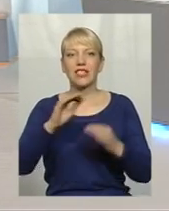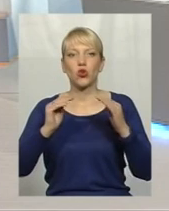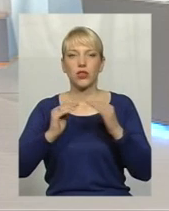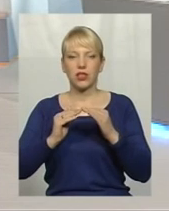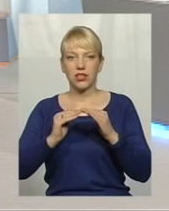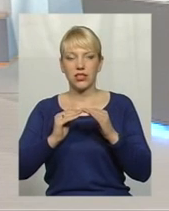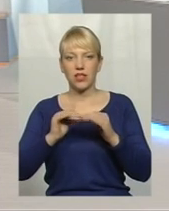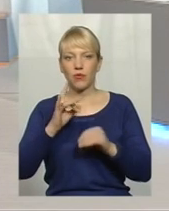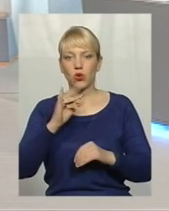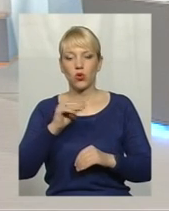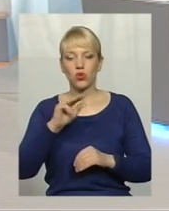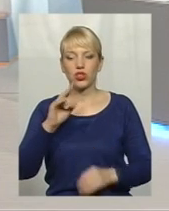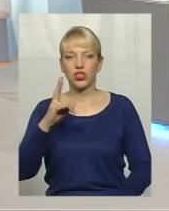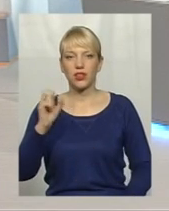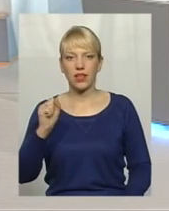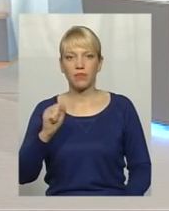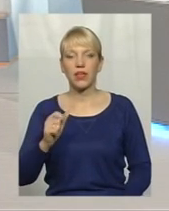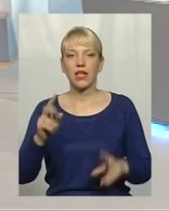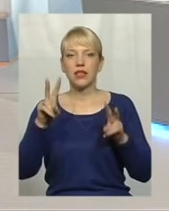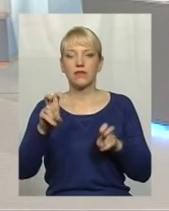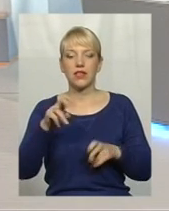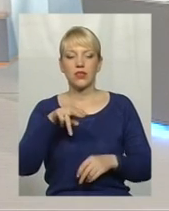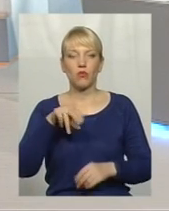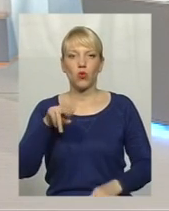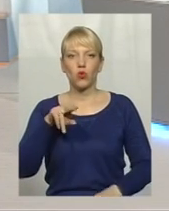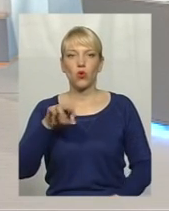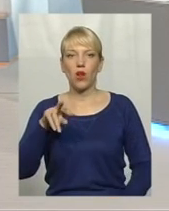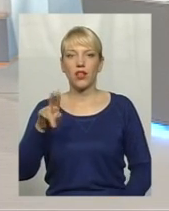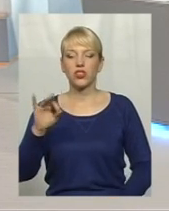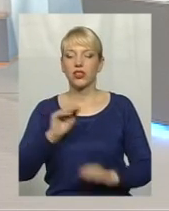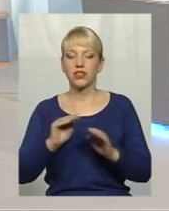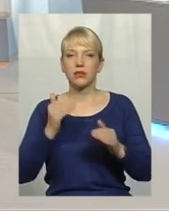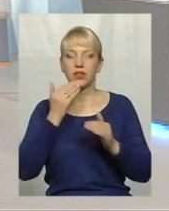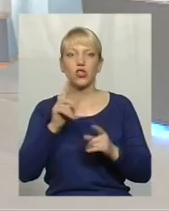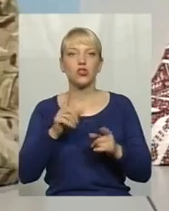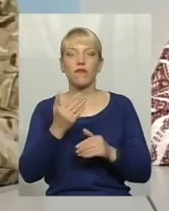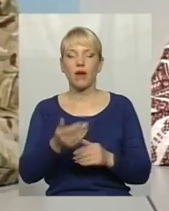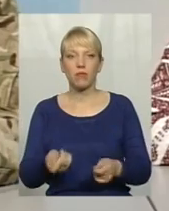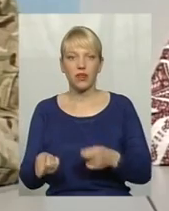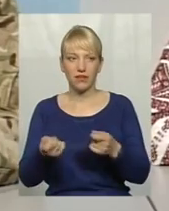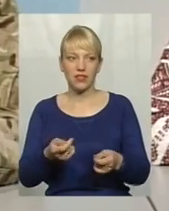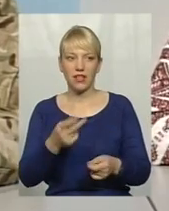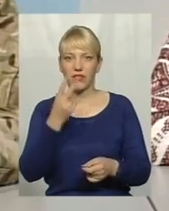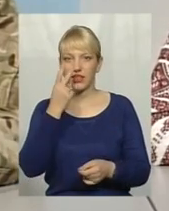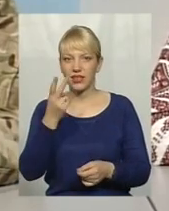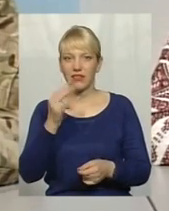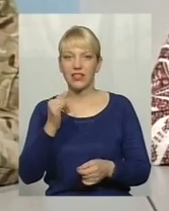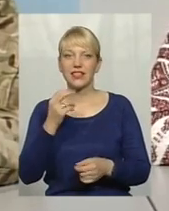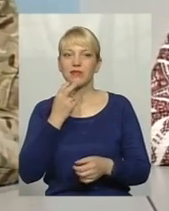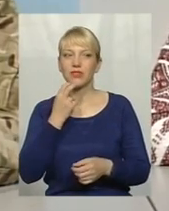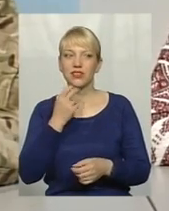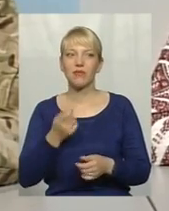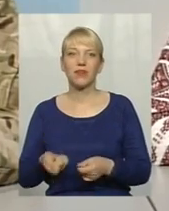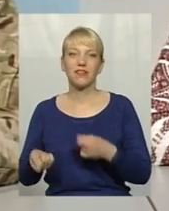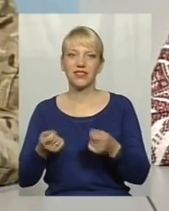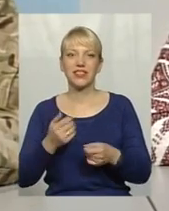в Рожичність знаходиться, подолянчик, і дітки питали, ну, що вам привезти? А вони дивляться, сміються, кажуть, привезіть нам живих